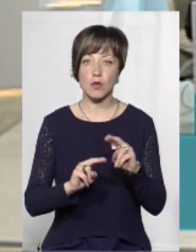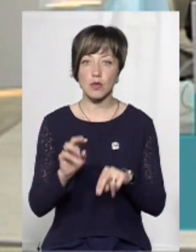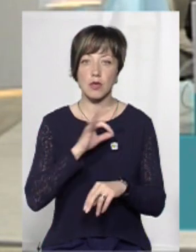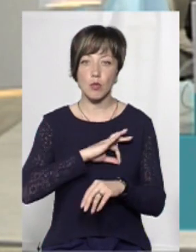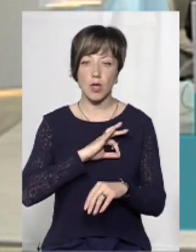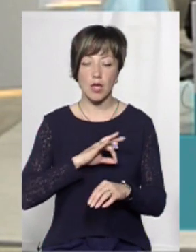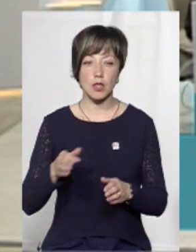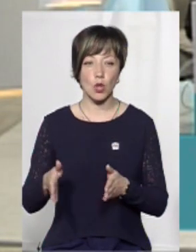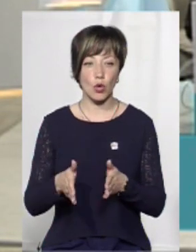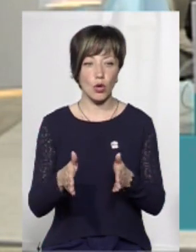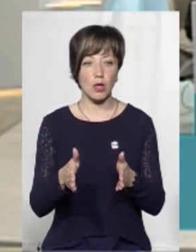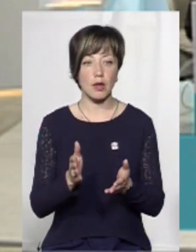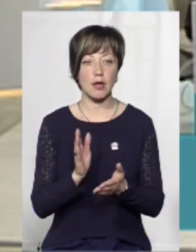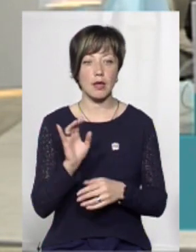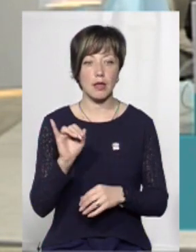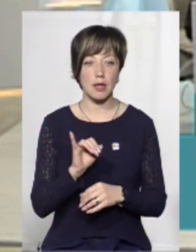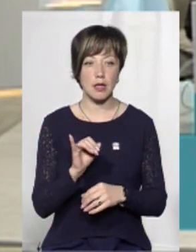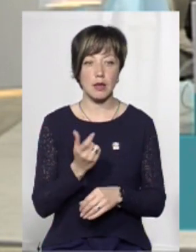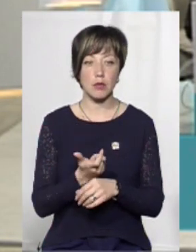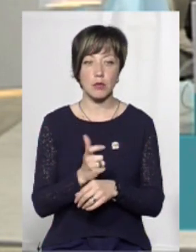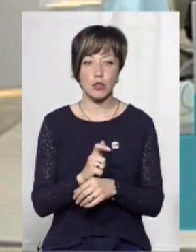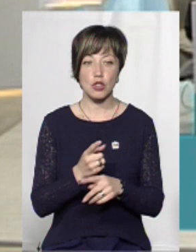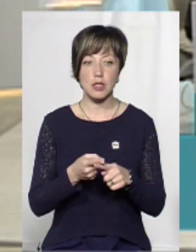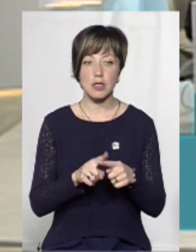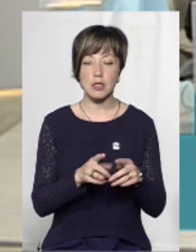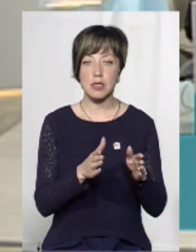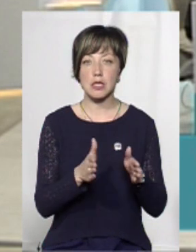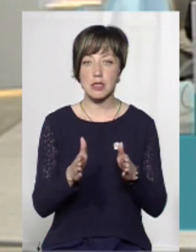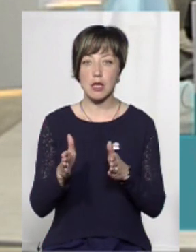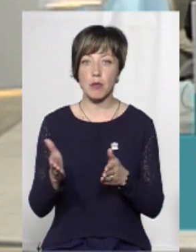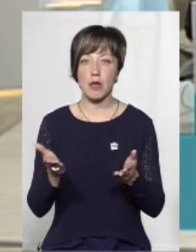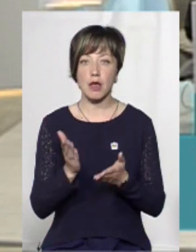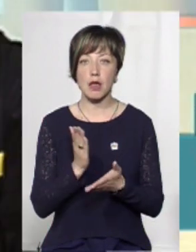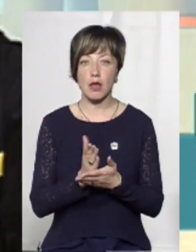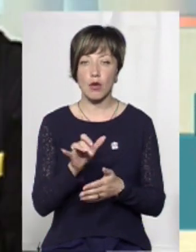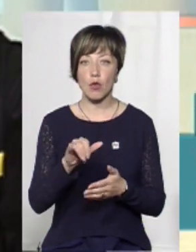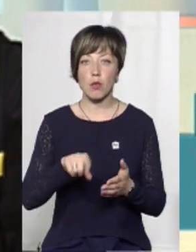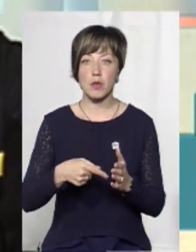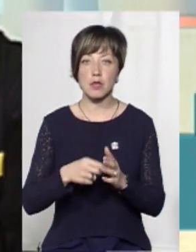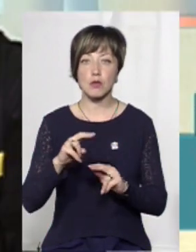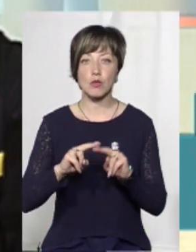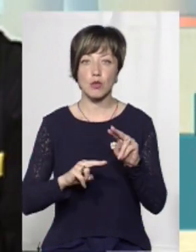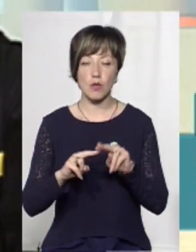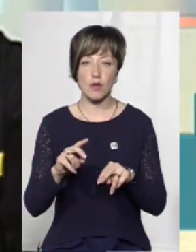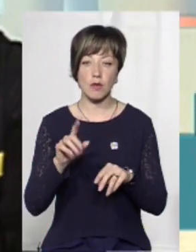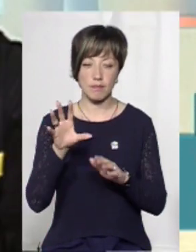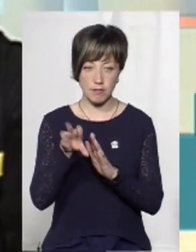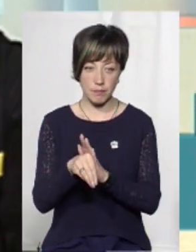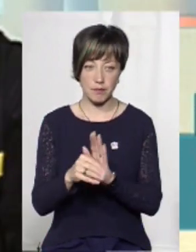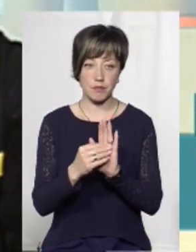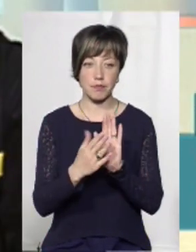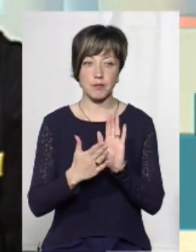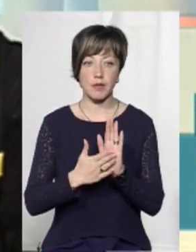эксплуатацією доріг, і більшість тих систем, які є у місті збудовані, вони у них на балансі,